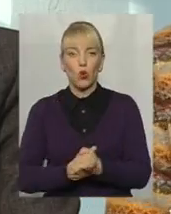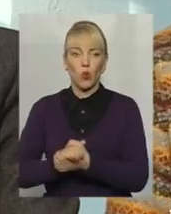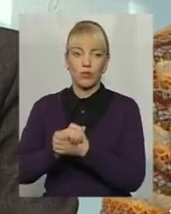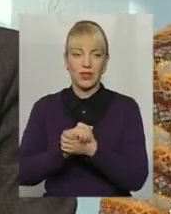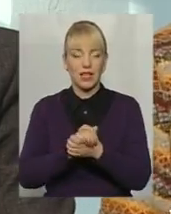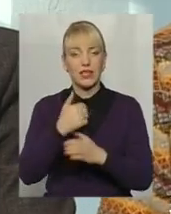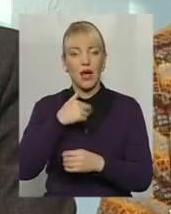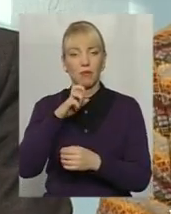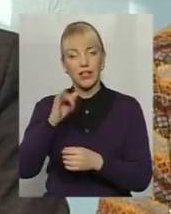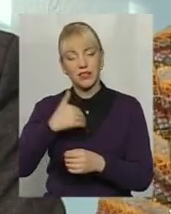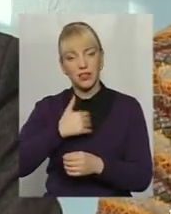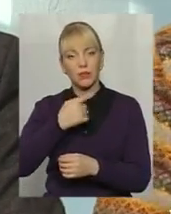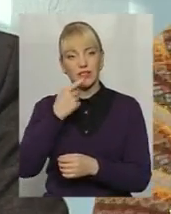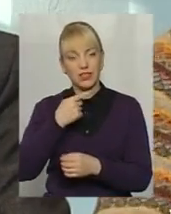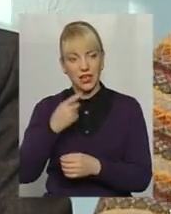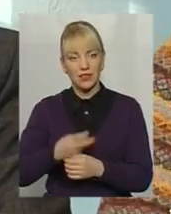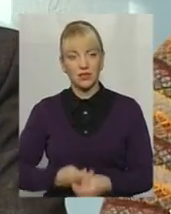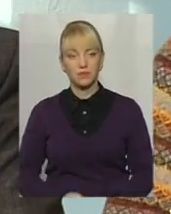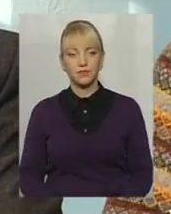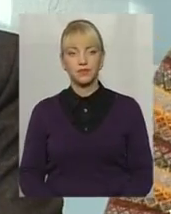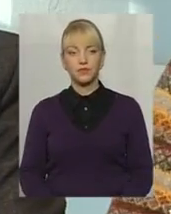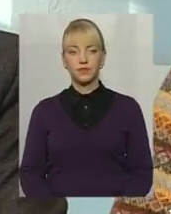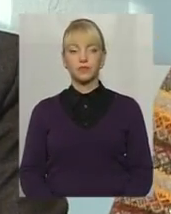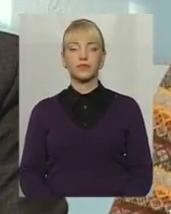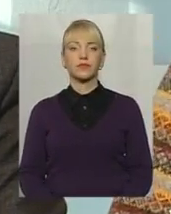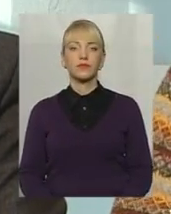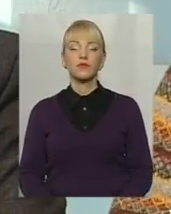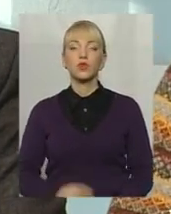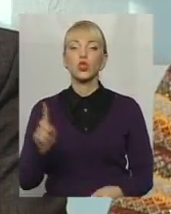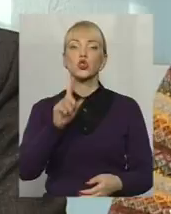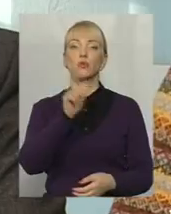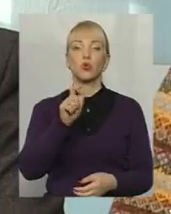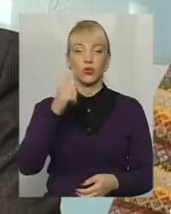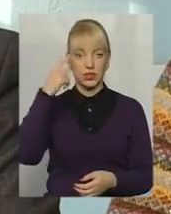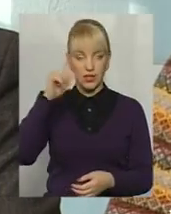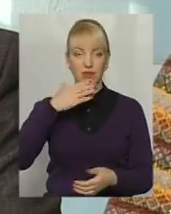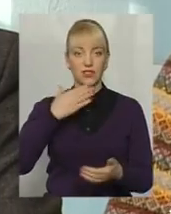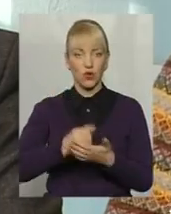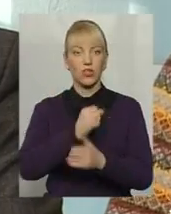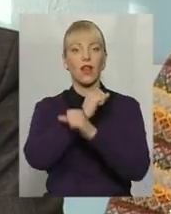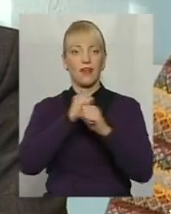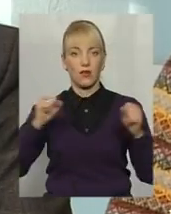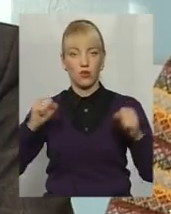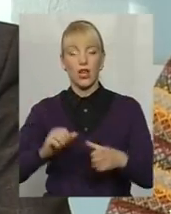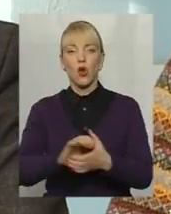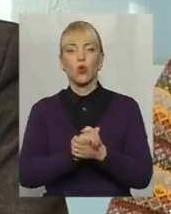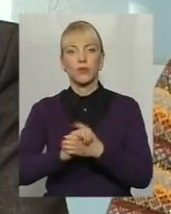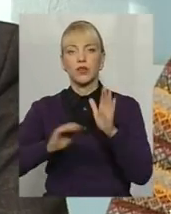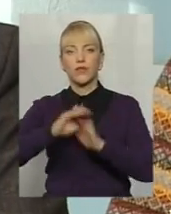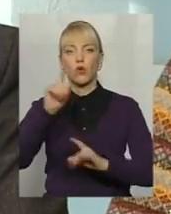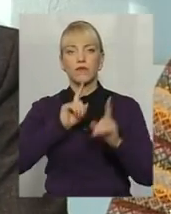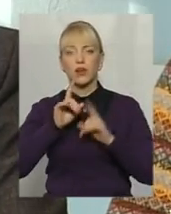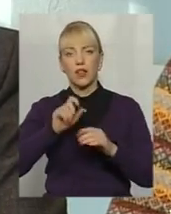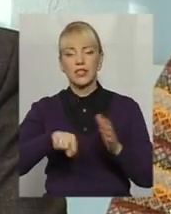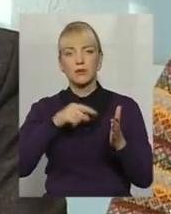я б хотів, якщо хвилинка часу, просто щоб люди знали своїх героїв. Комітет Верховної Ради України з